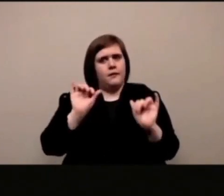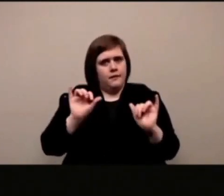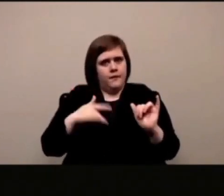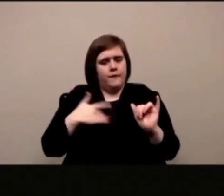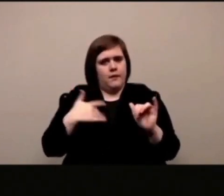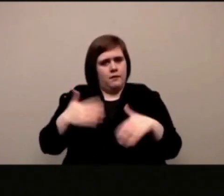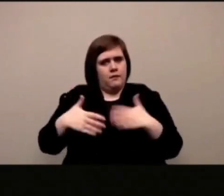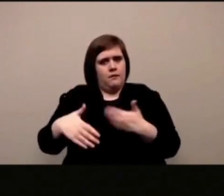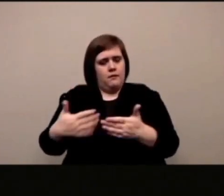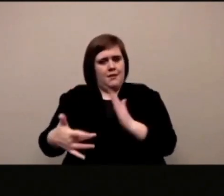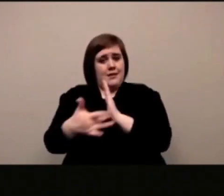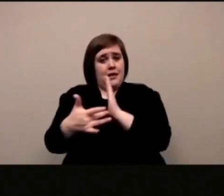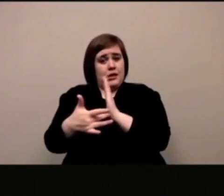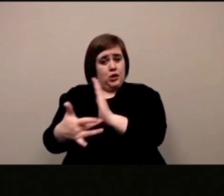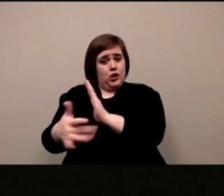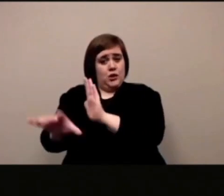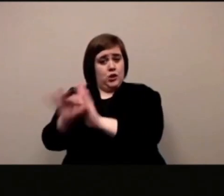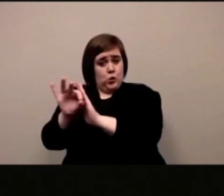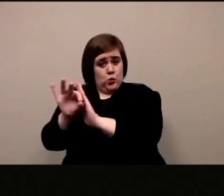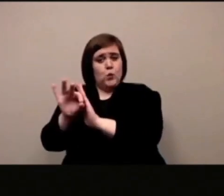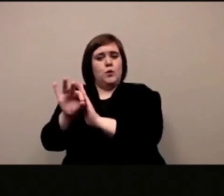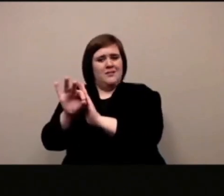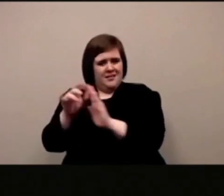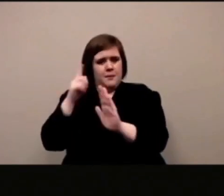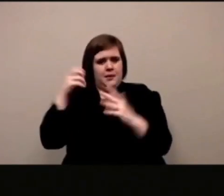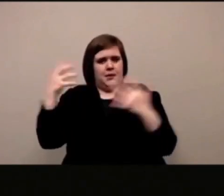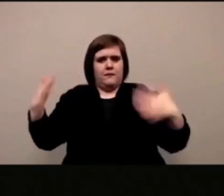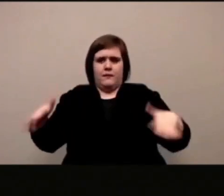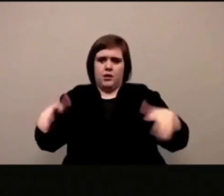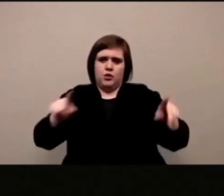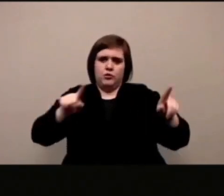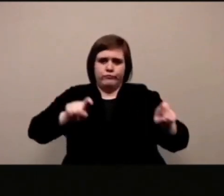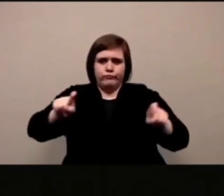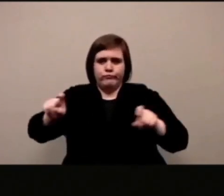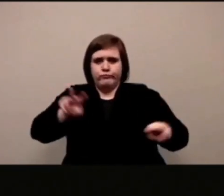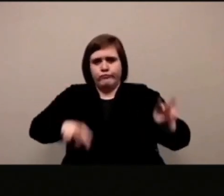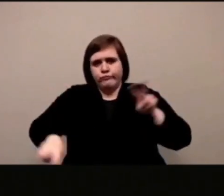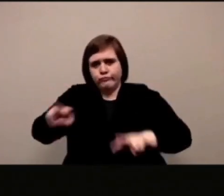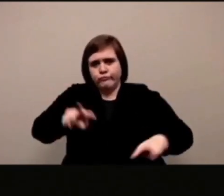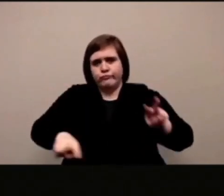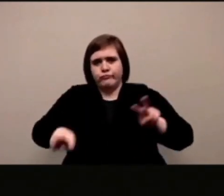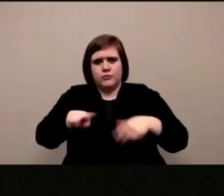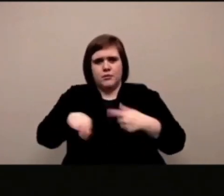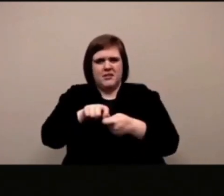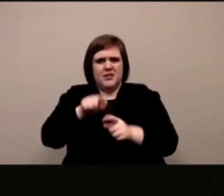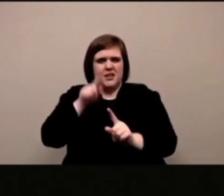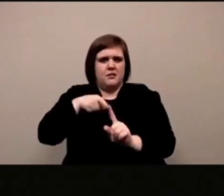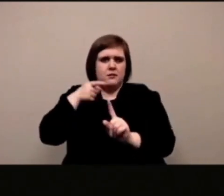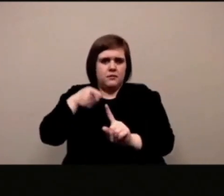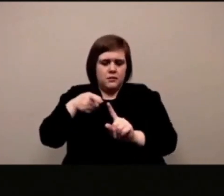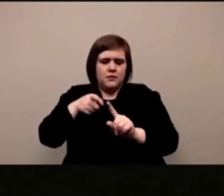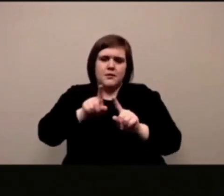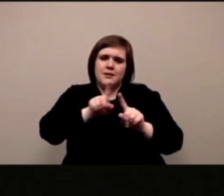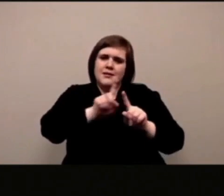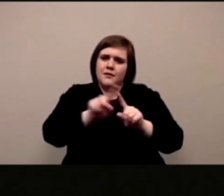perché è un problema difficile non perfetto ma siamo potuti arrivare a un buon livello di